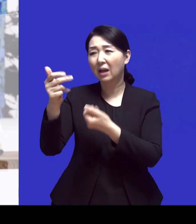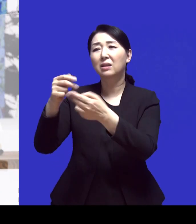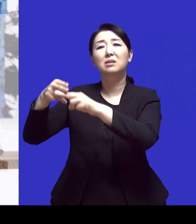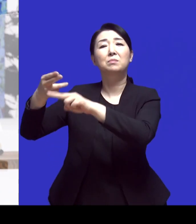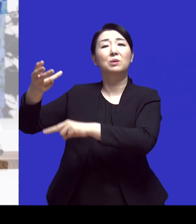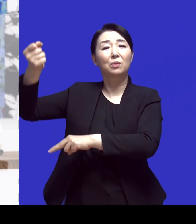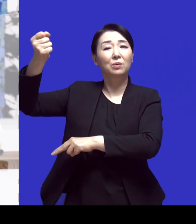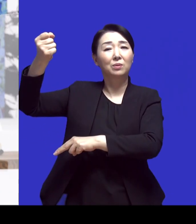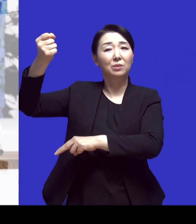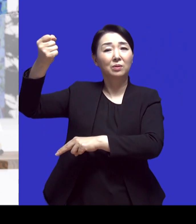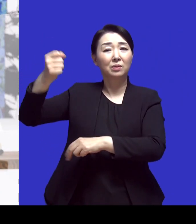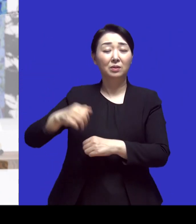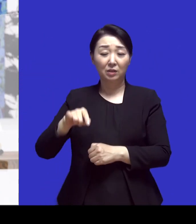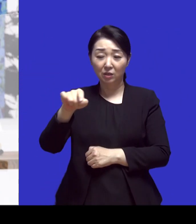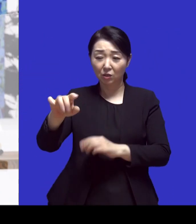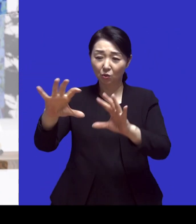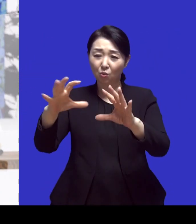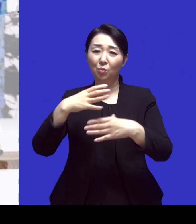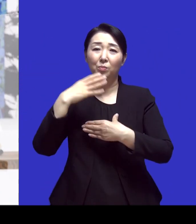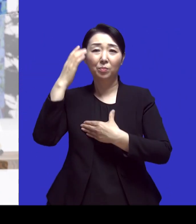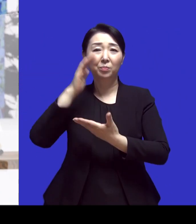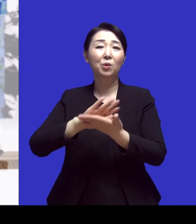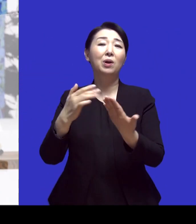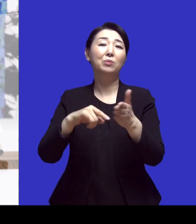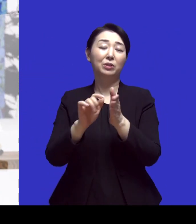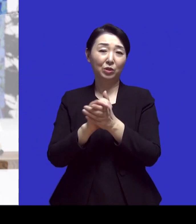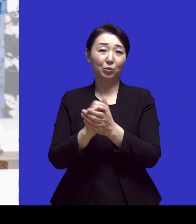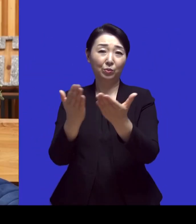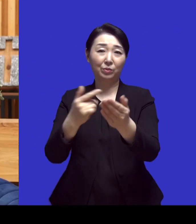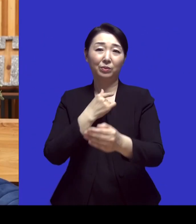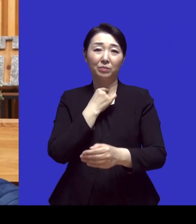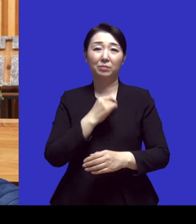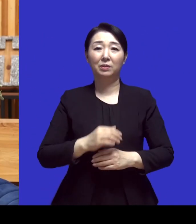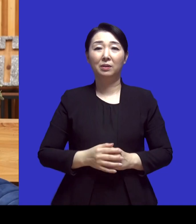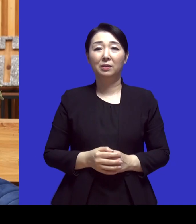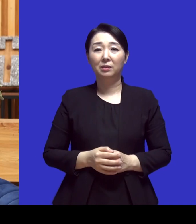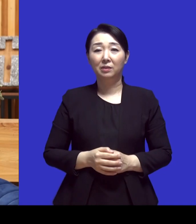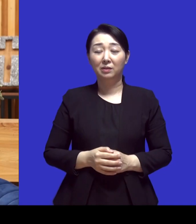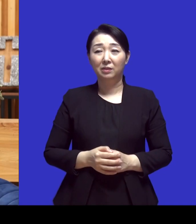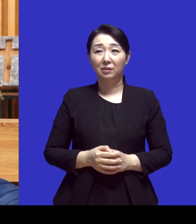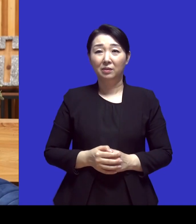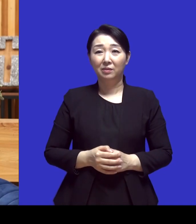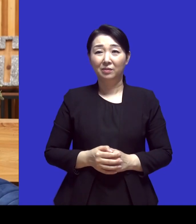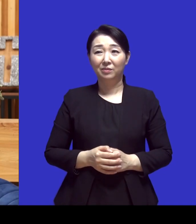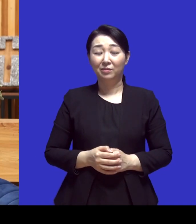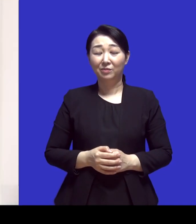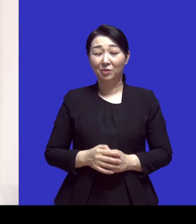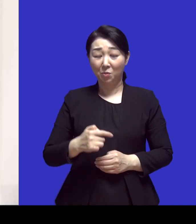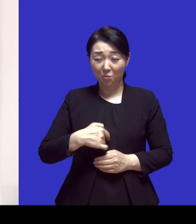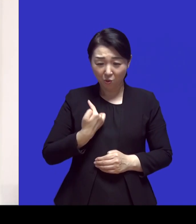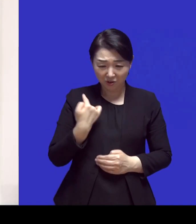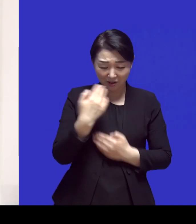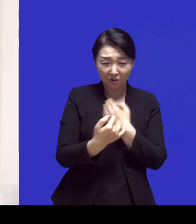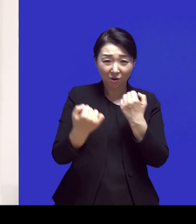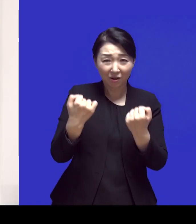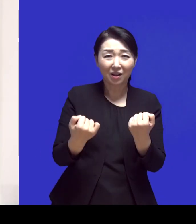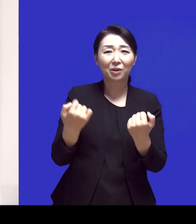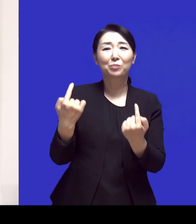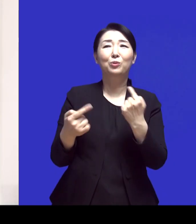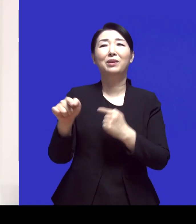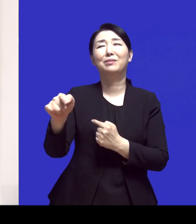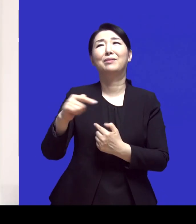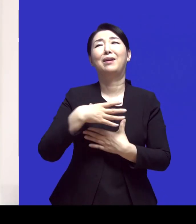그곳에서 그곳의 평화에 위해 기도하고 싶습니다 네 네 그까지 본인의 건강 경기도는 안 나오시네요